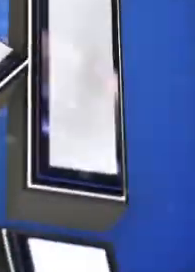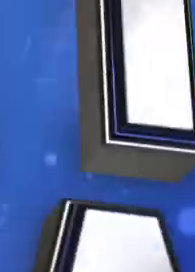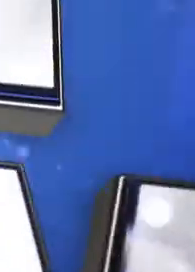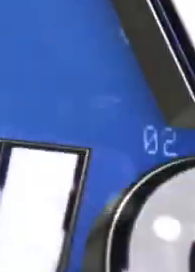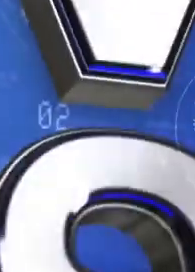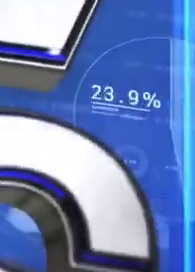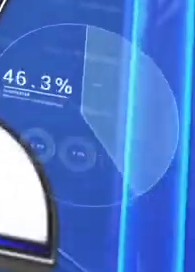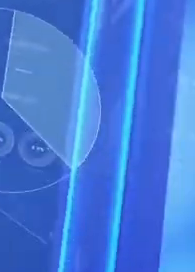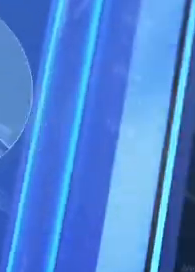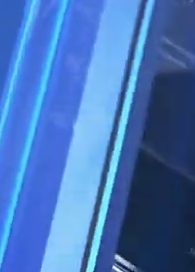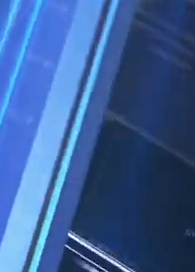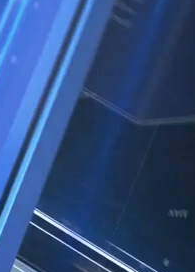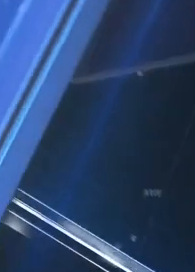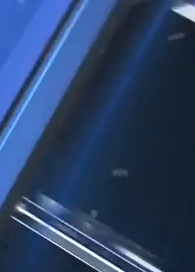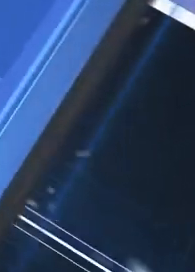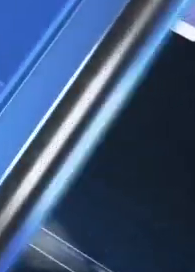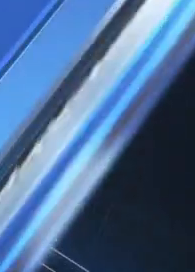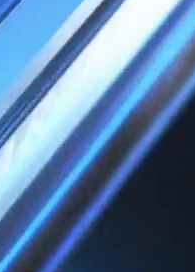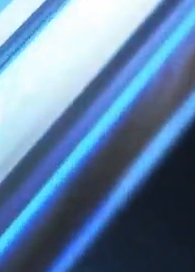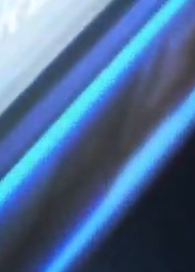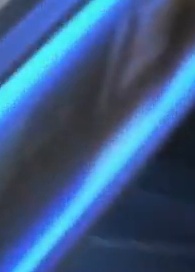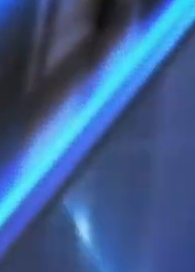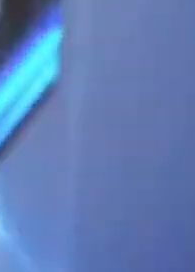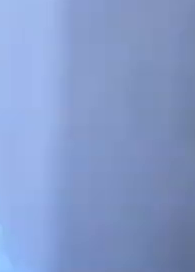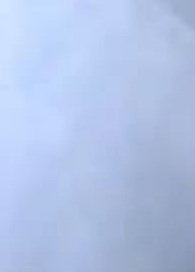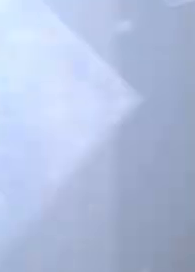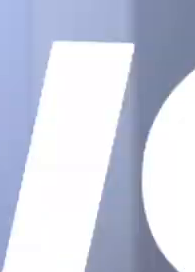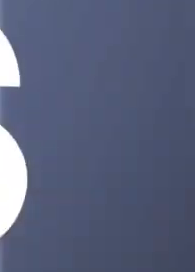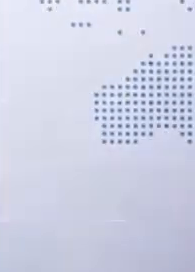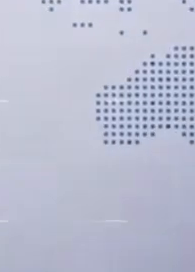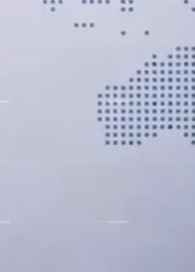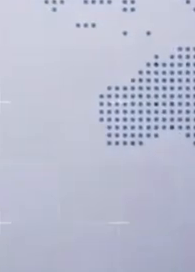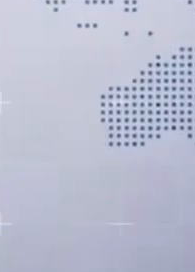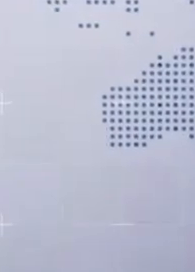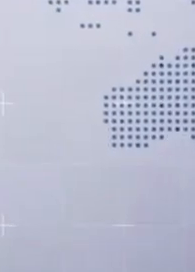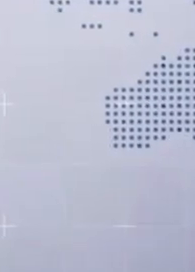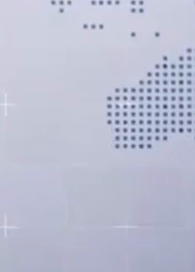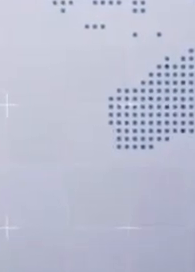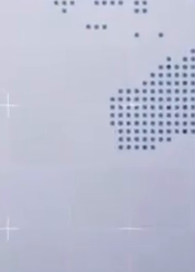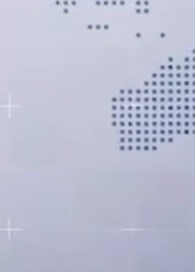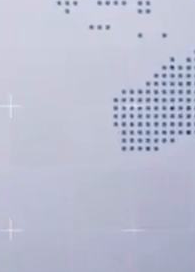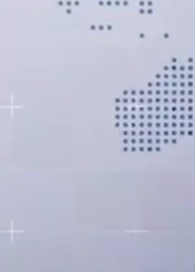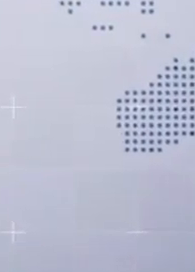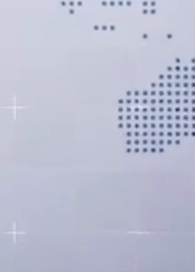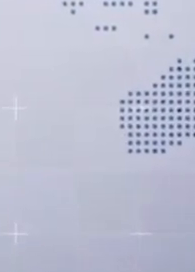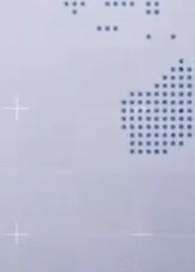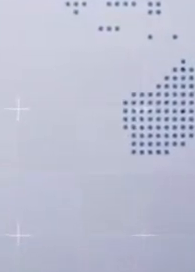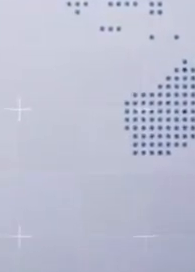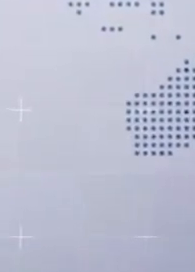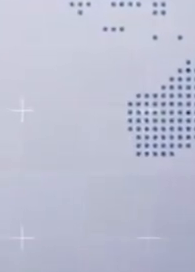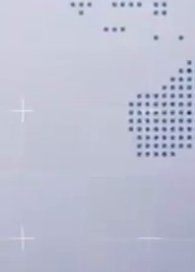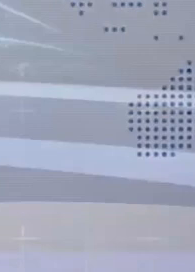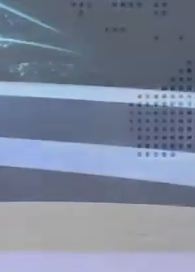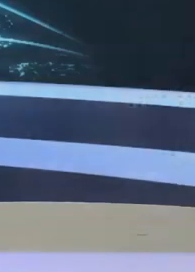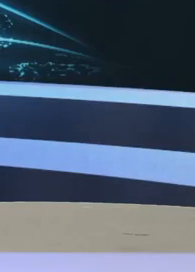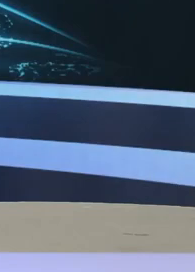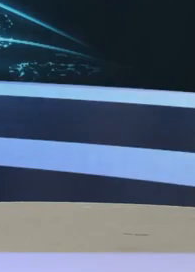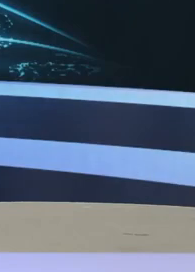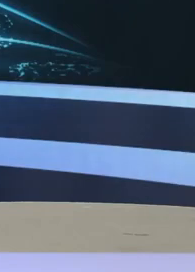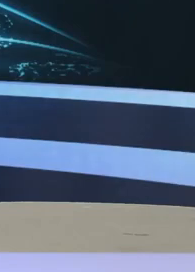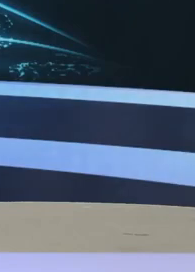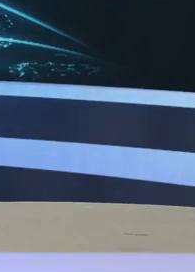지구촌이었습니다.